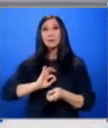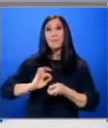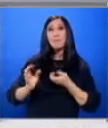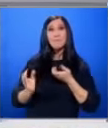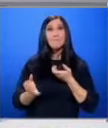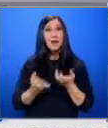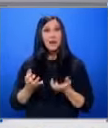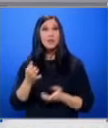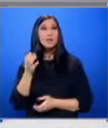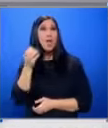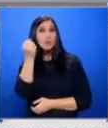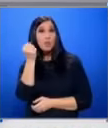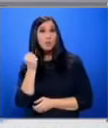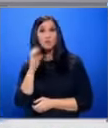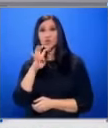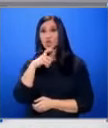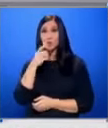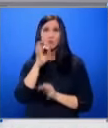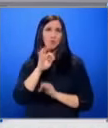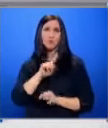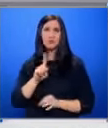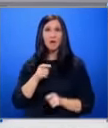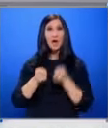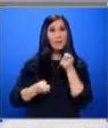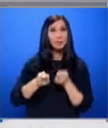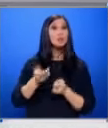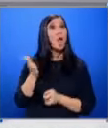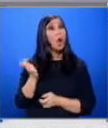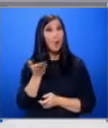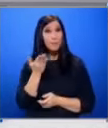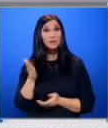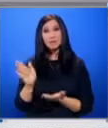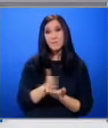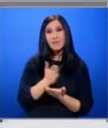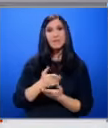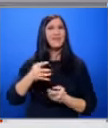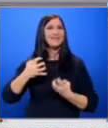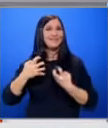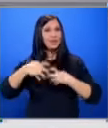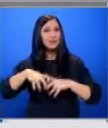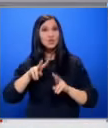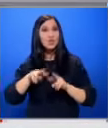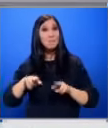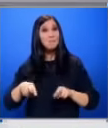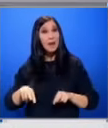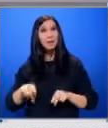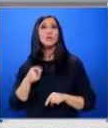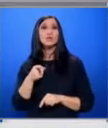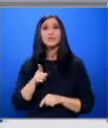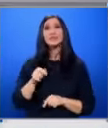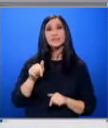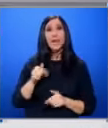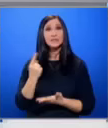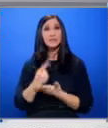са на по 40 години и никога не са били ремонтирани. Те обаче са минали технически прегледи. Затова сега се налага да се